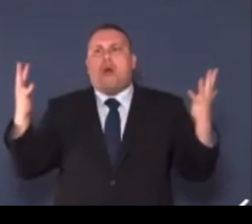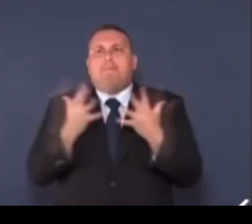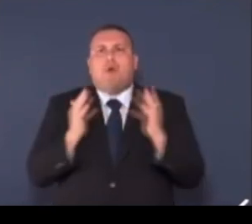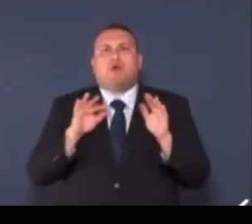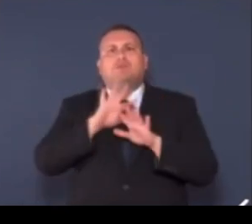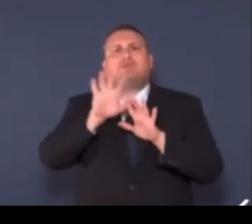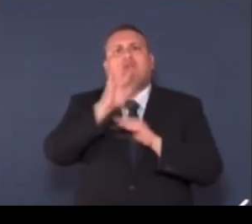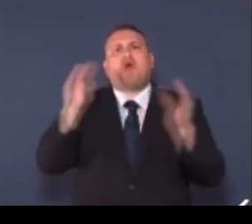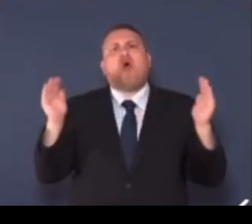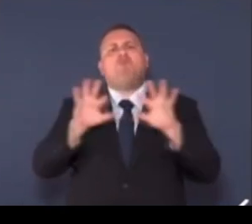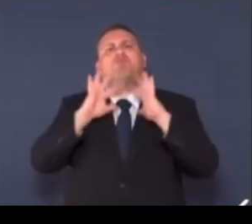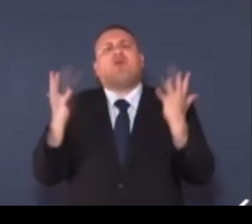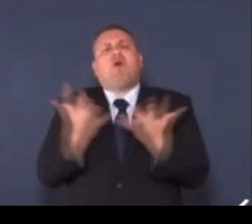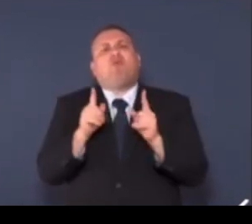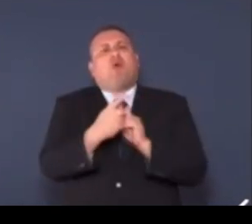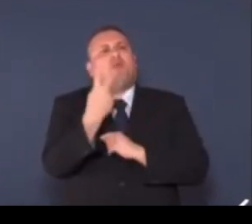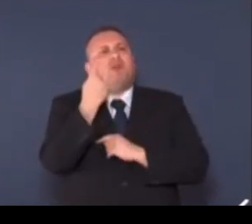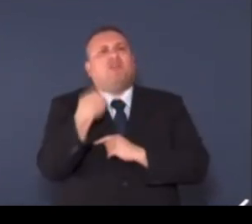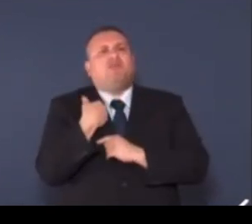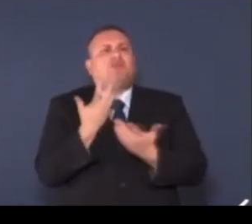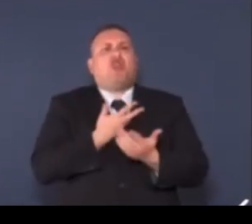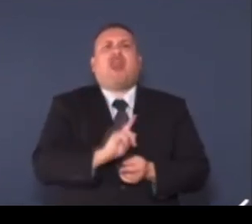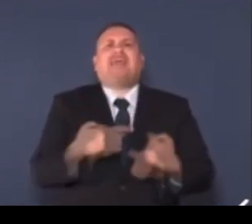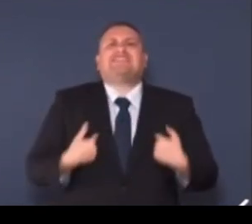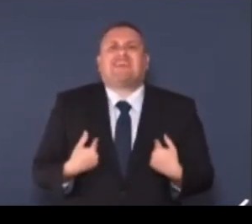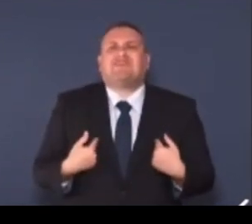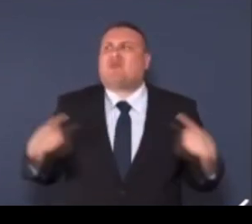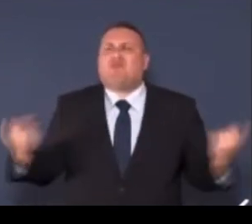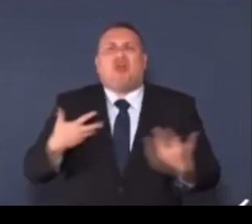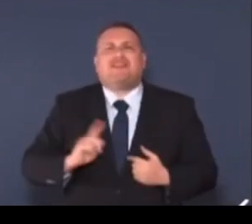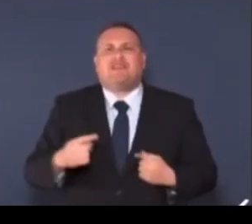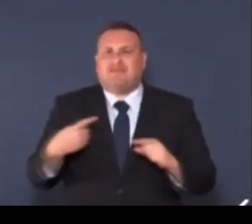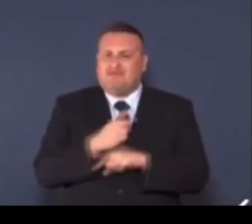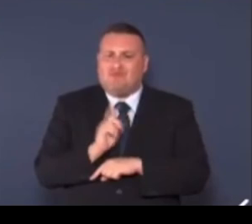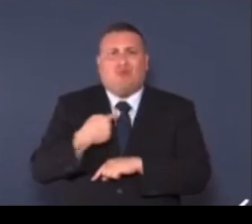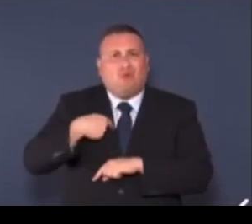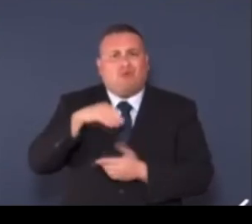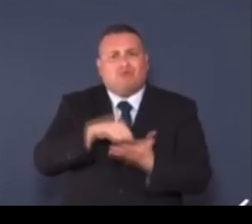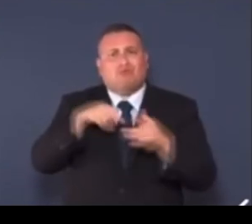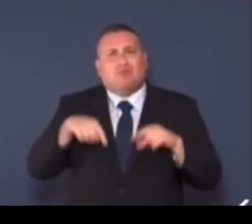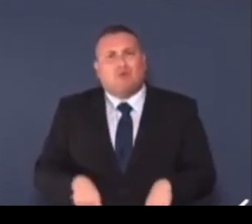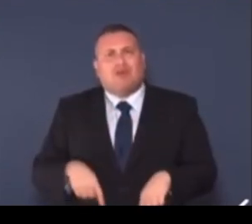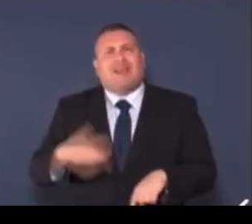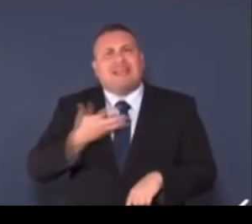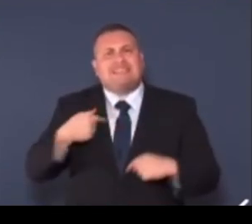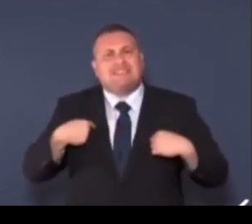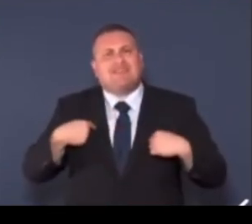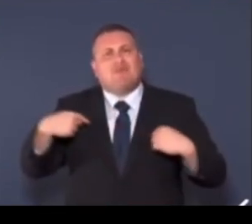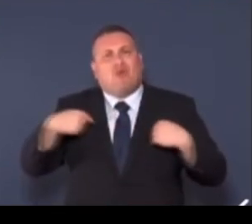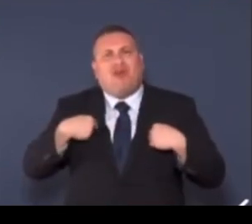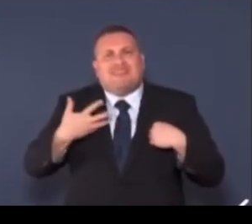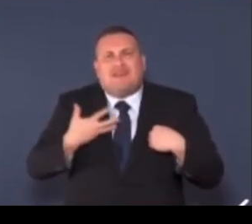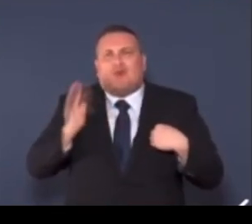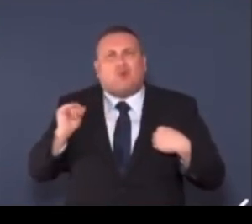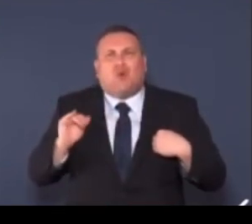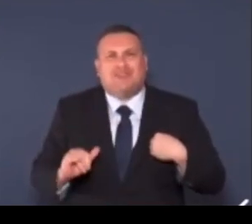ignorasse. Ma ciò nonostante, tutti siamo qui ogni giorno a lottare per il riconoscimento dei nostri diritti, perché